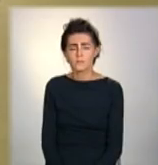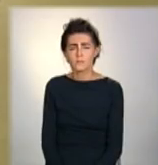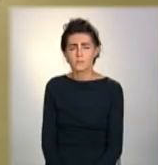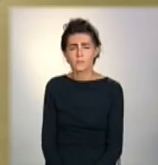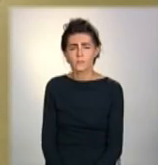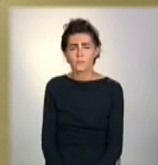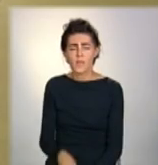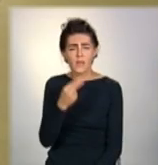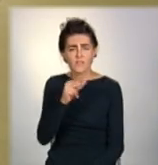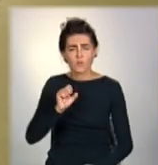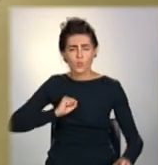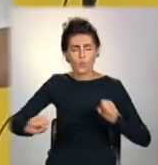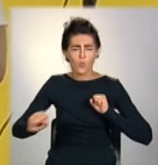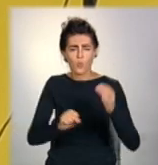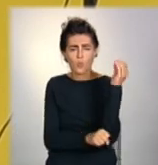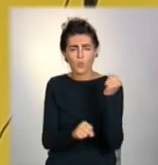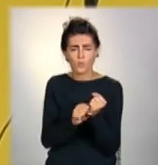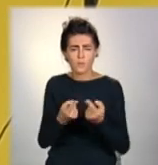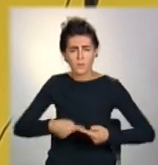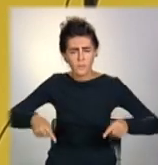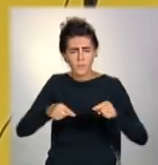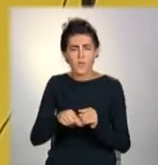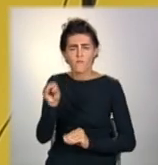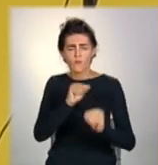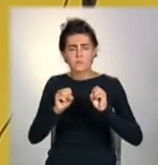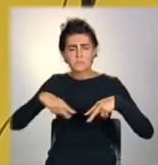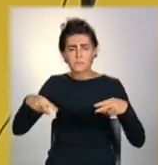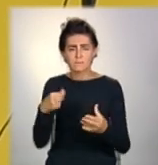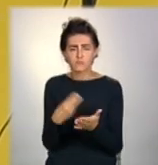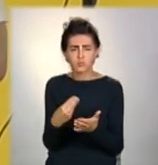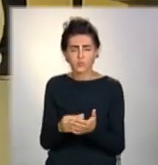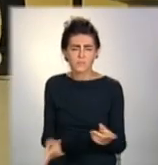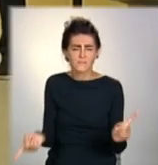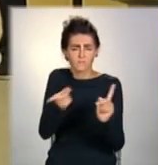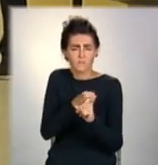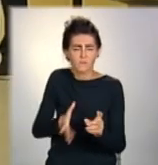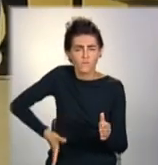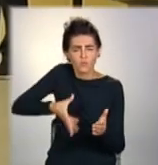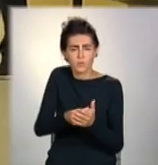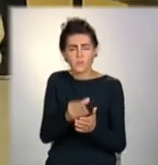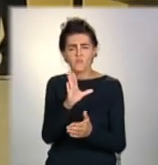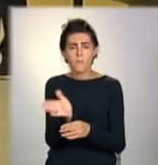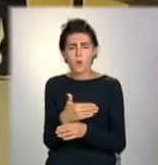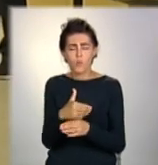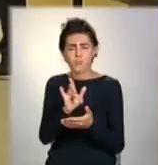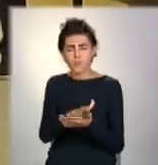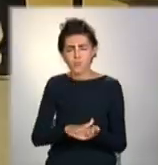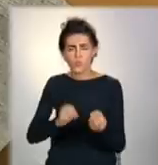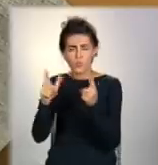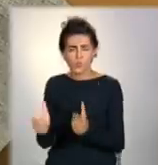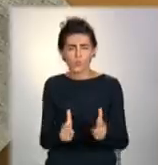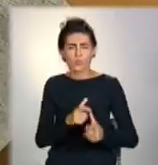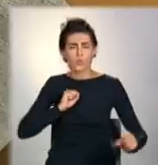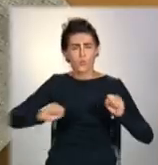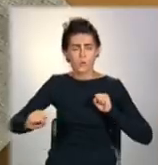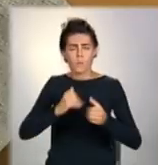Ефективно керувати комунальним майном, формувати бюджет та залучати інвестиції. У Маріуполі продовжують готувати управлінців.